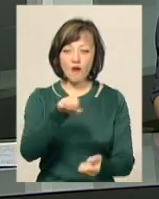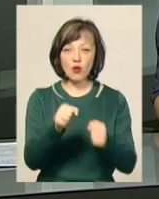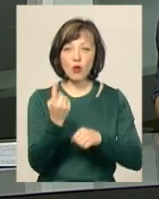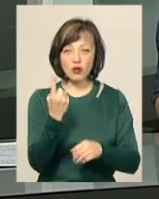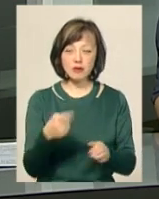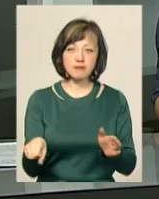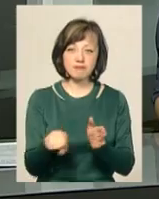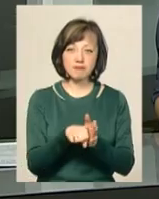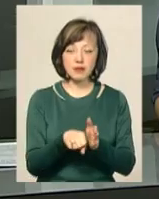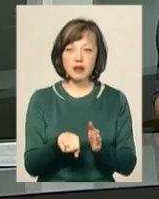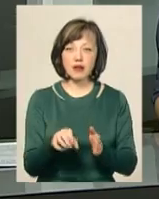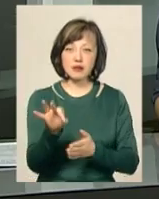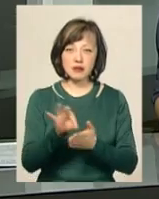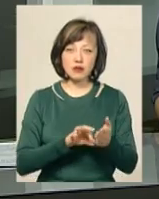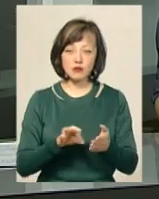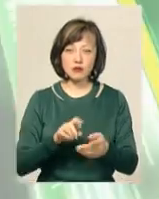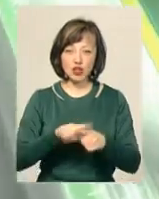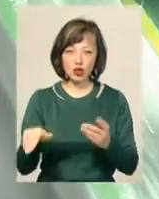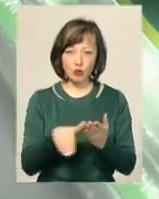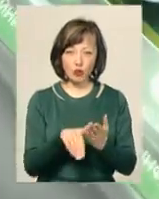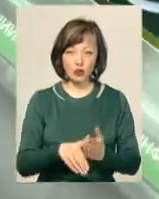однієї з них помер у кареті швидкої допомоги.